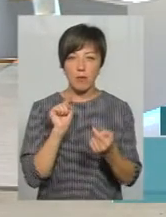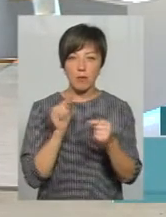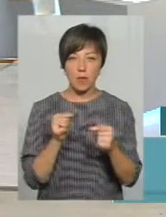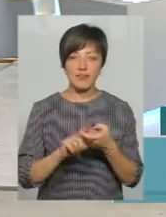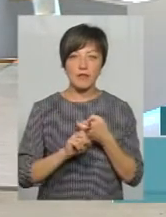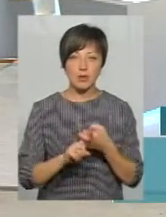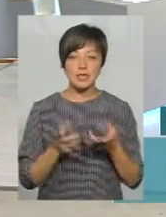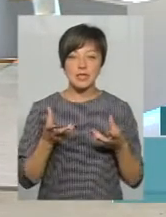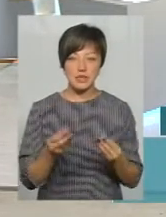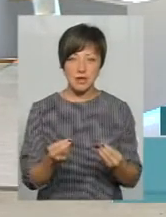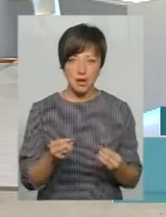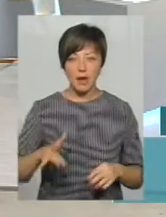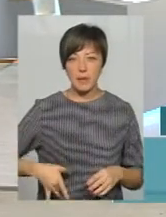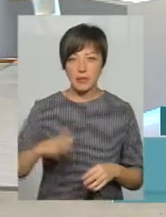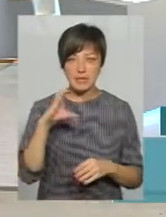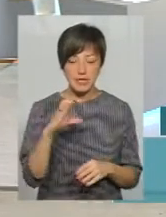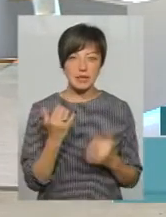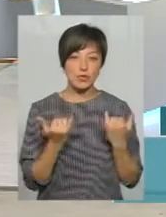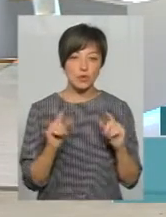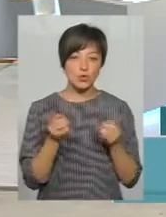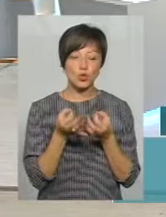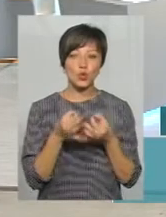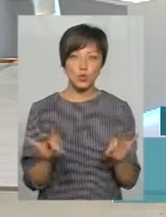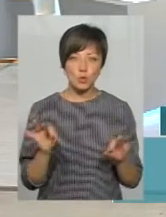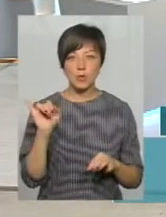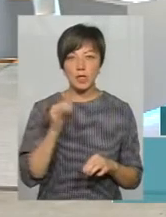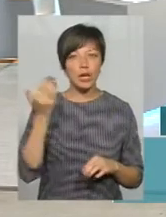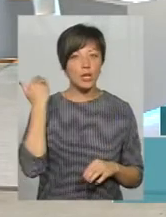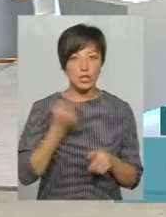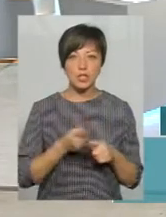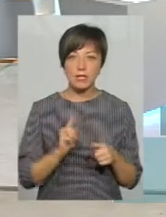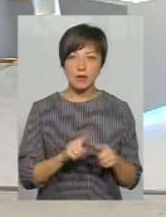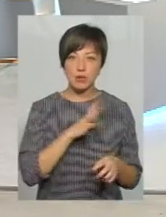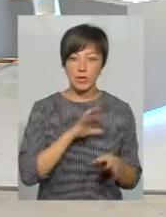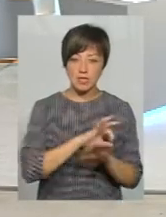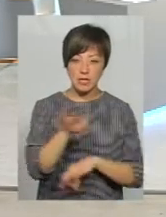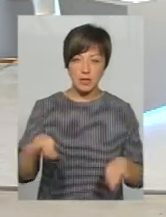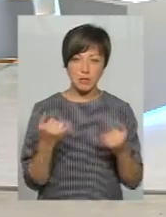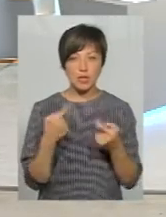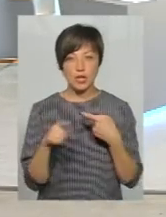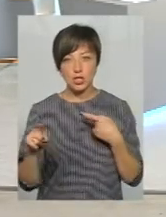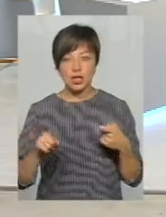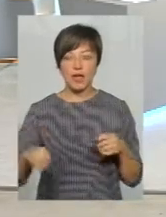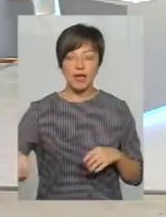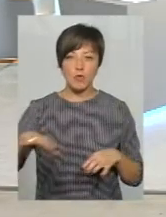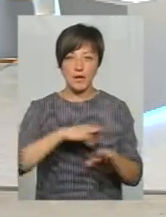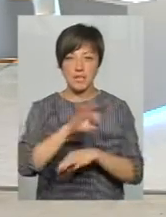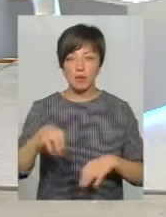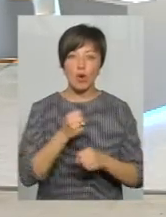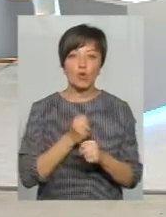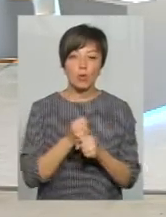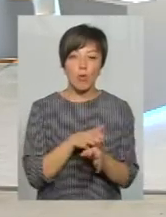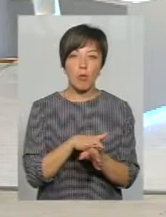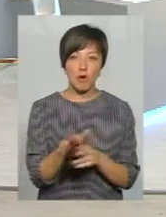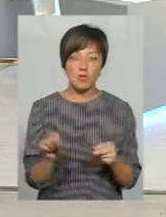вірус гепатиту С. Зараз це дуже доступно, і раніше це були одні схеми, зараз інші європейські схеми розроблені для того, щоб